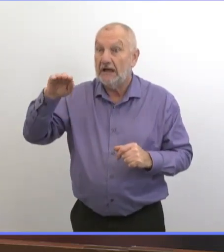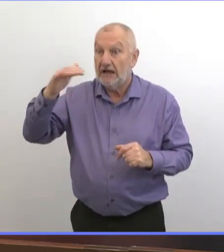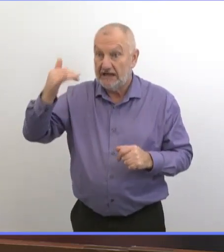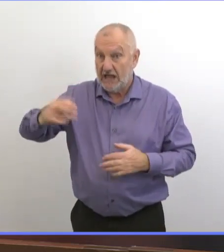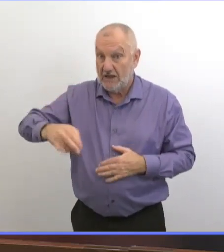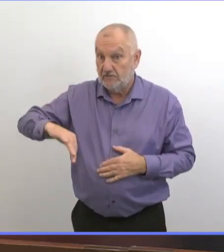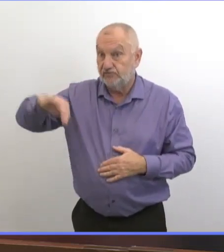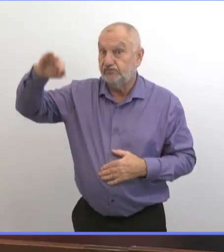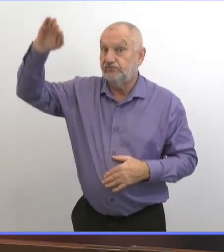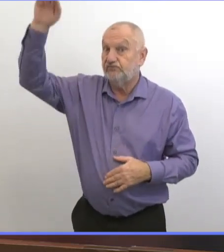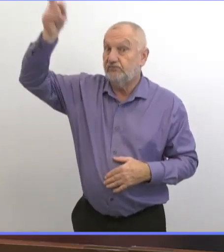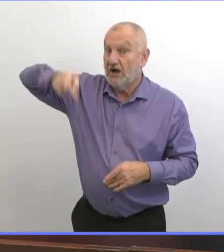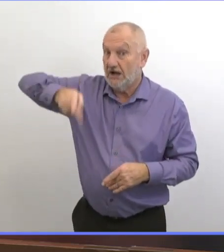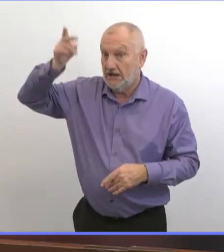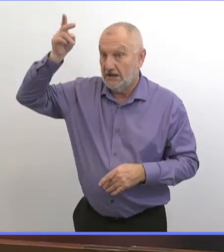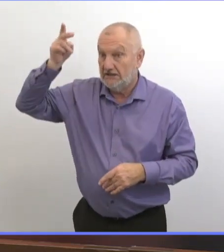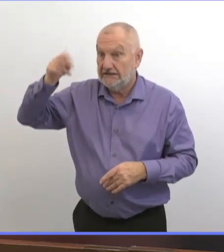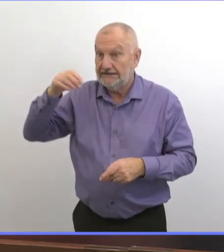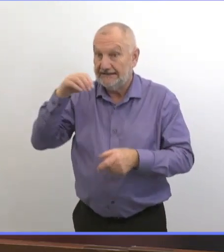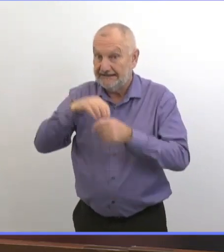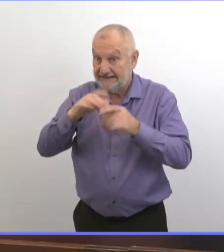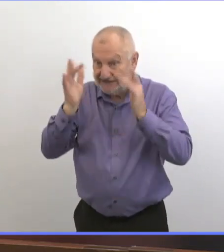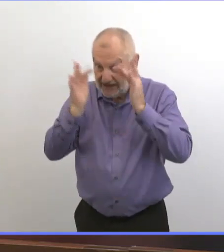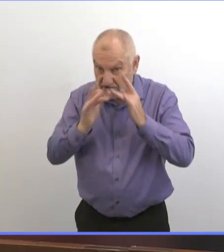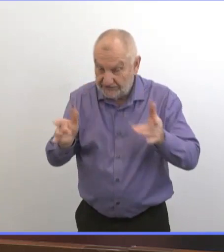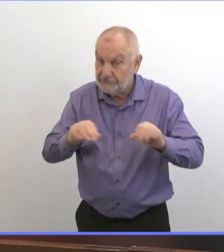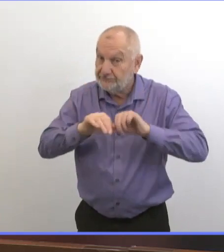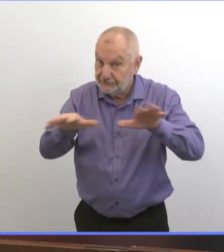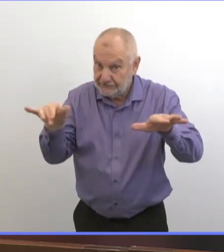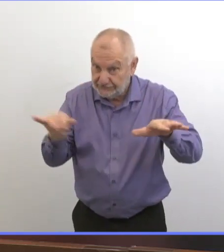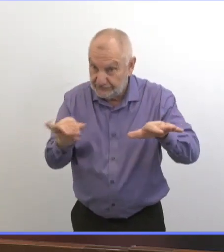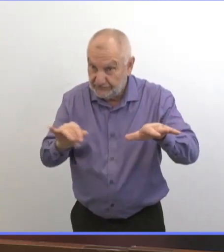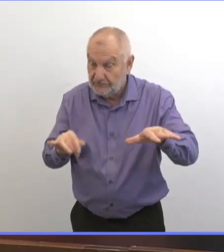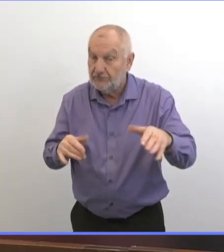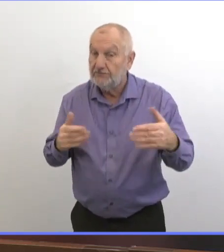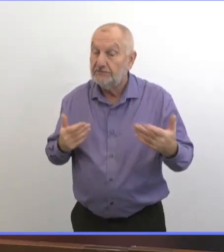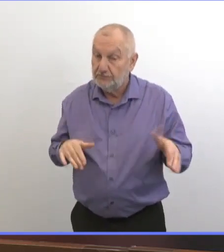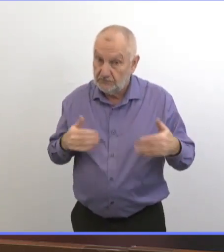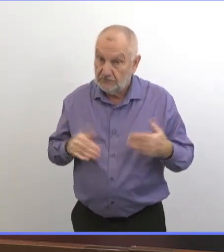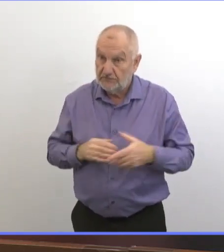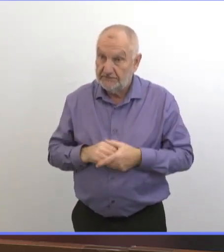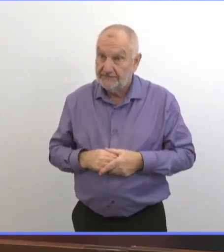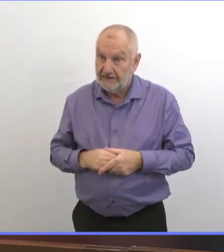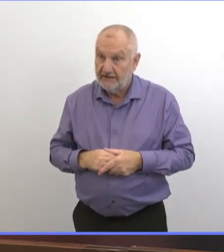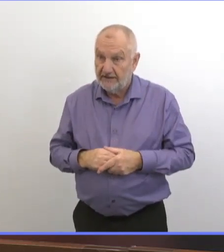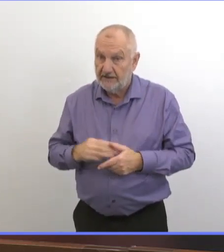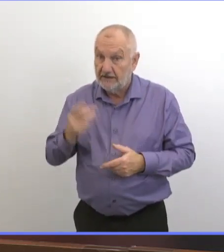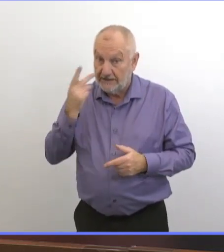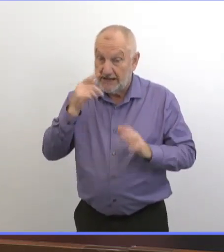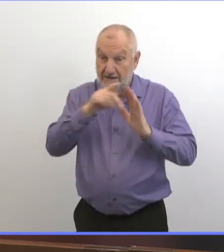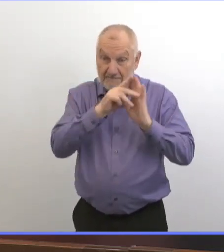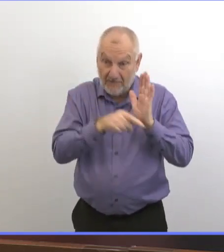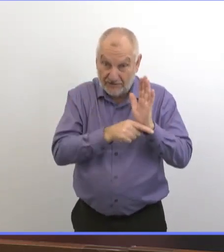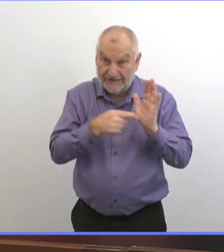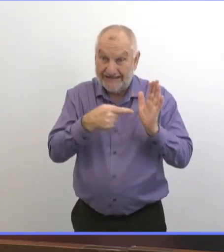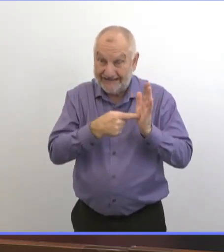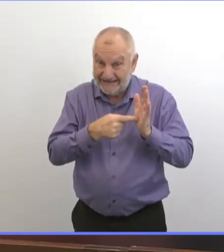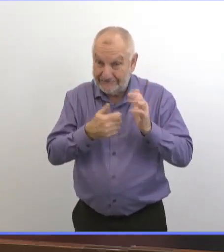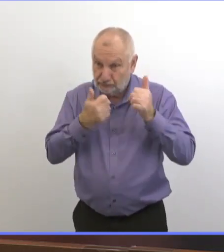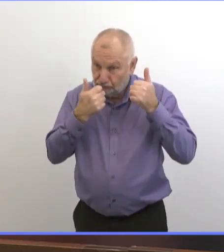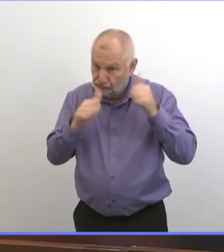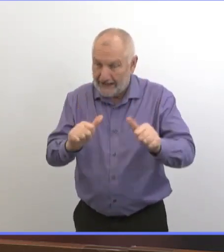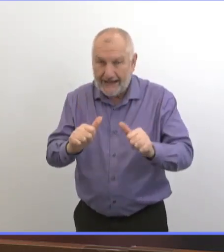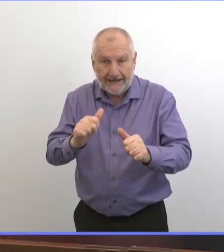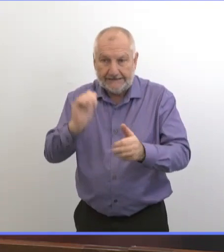Quand on a vu de la transmission dans un établissement de santé, il y avait beaucoup de protocoles en place pour essayer de minimiser